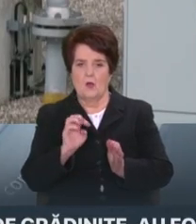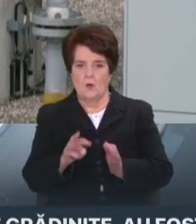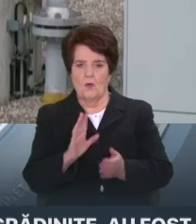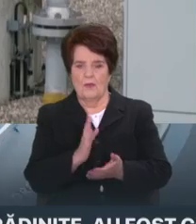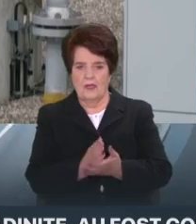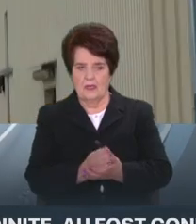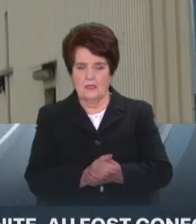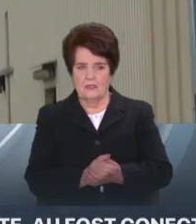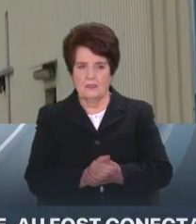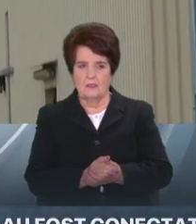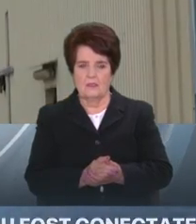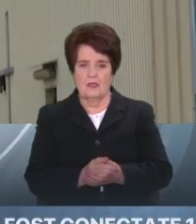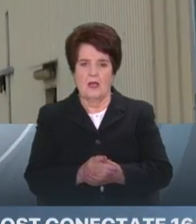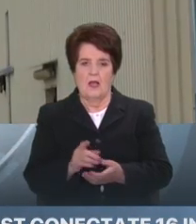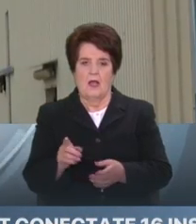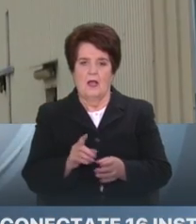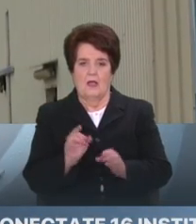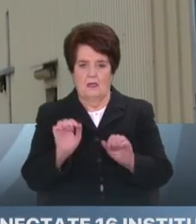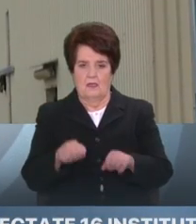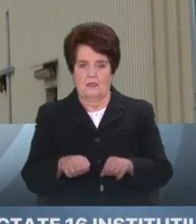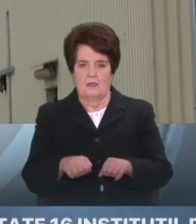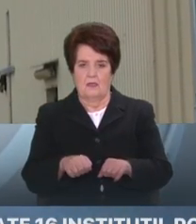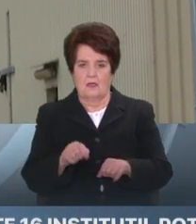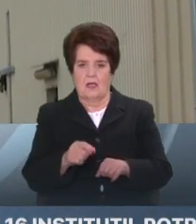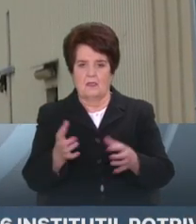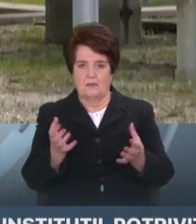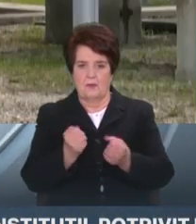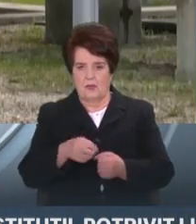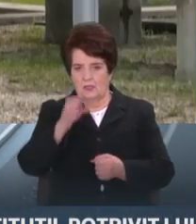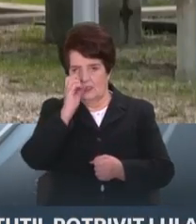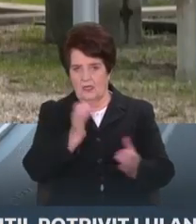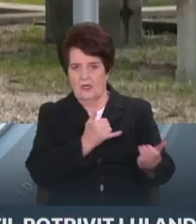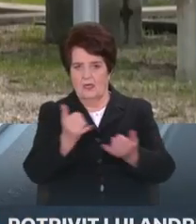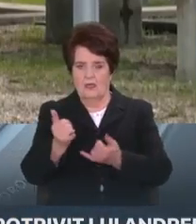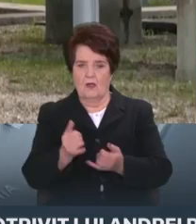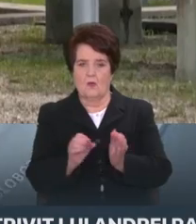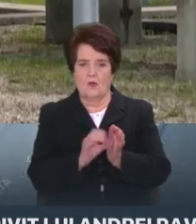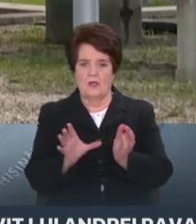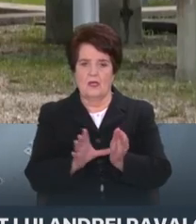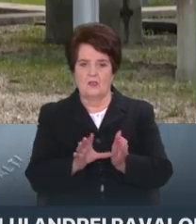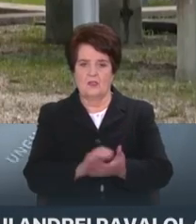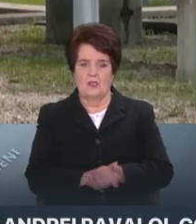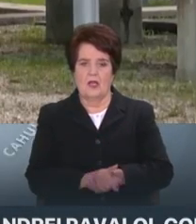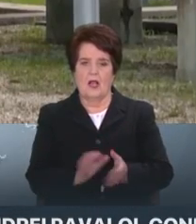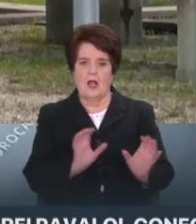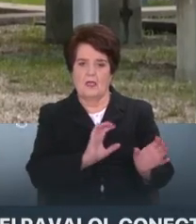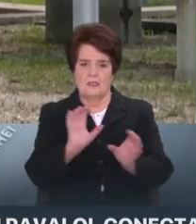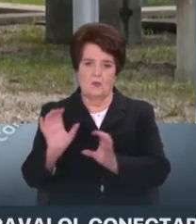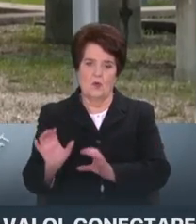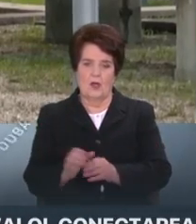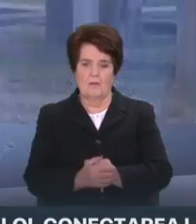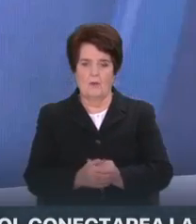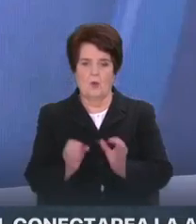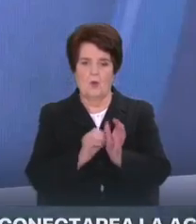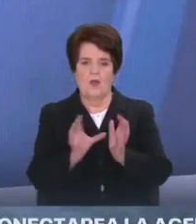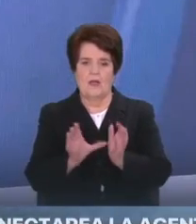toată noaptea la serviciu ca să realizăm țara cu resurse energetice, ca să asigurăm țara cu energie electrică.